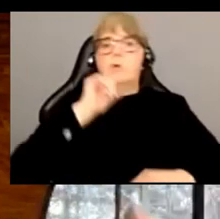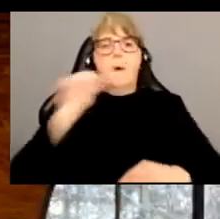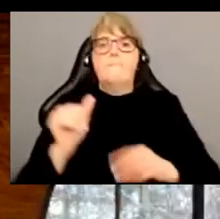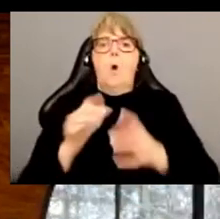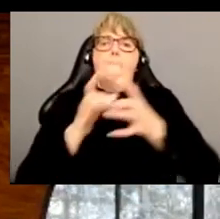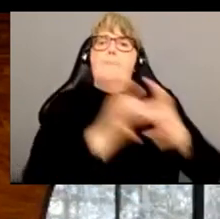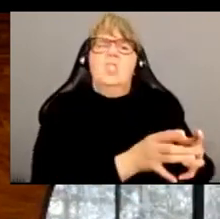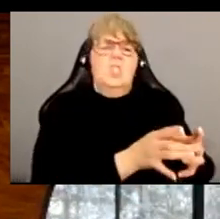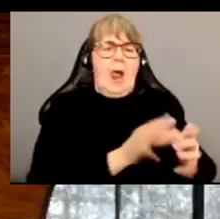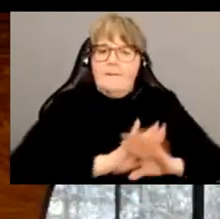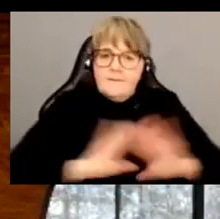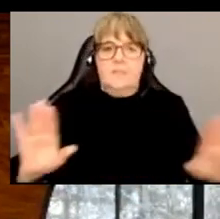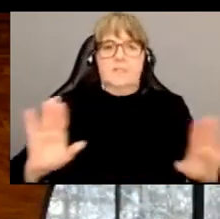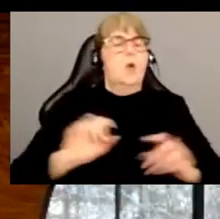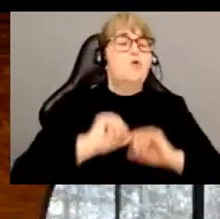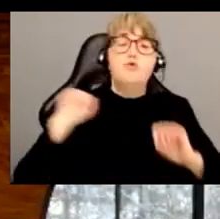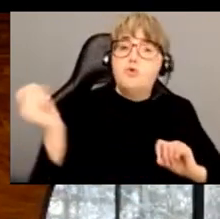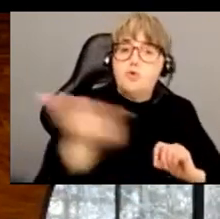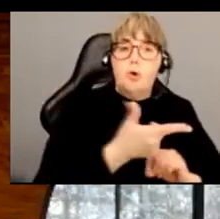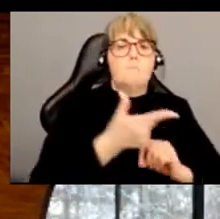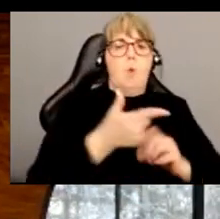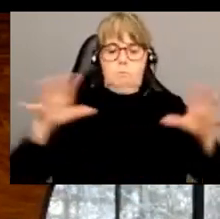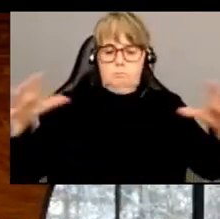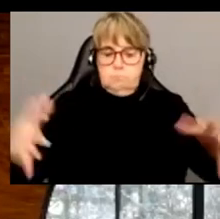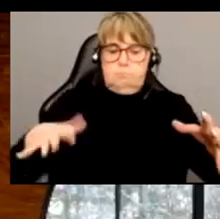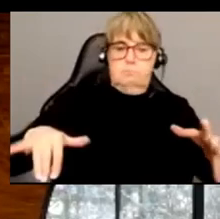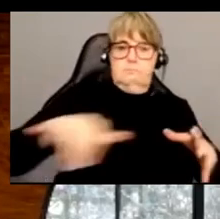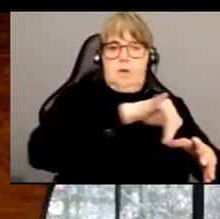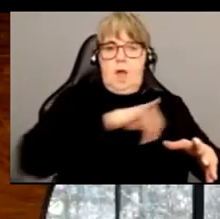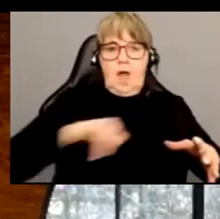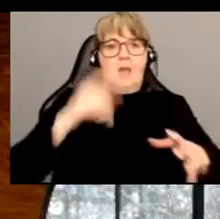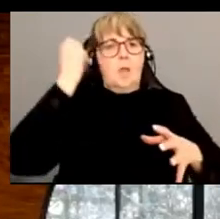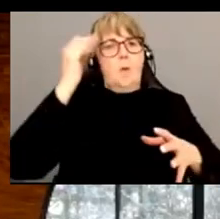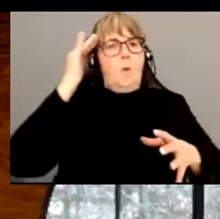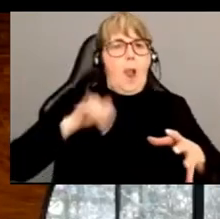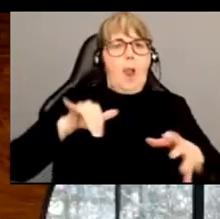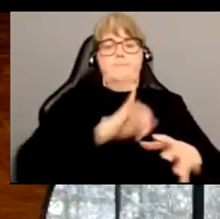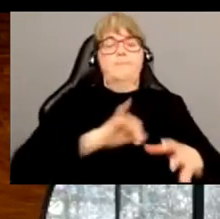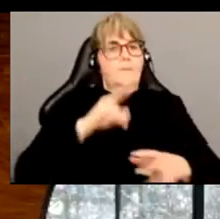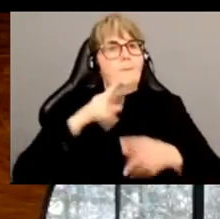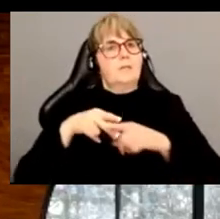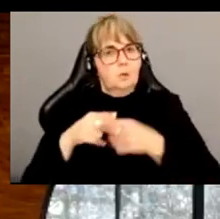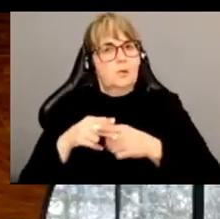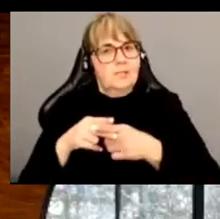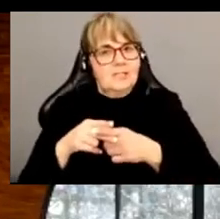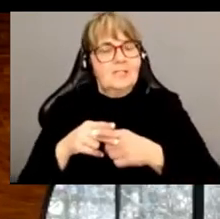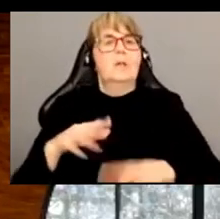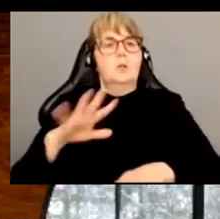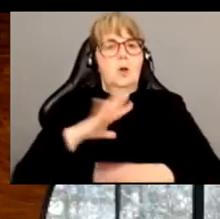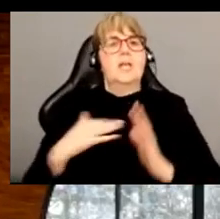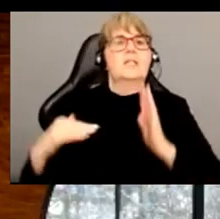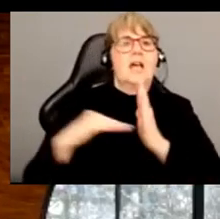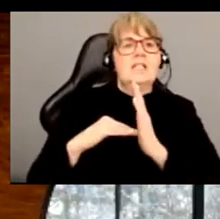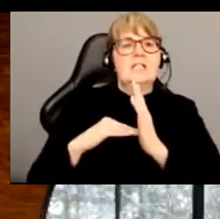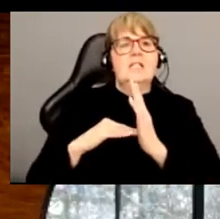marginalisés parce que tout le monde serait d'emblée au centre d'une théorie morale. Donc, je crois qu'il y a des outils vraiment intéressants que les antispécistes ont